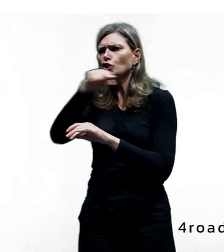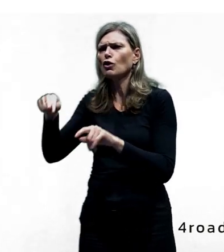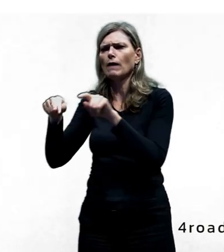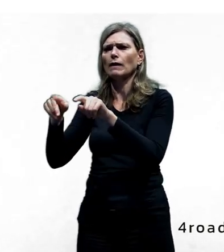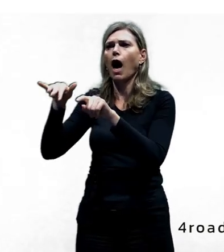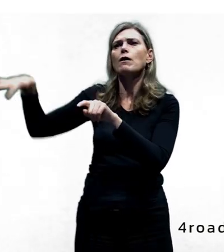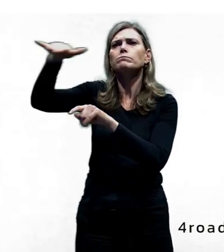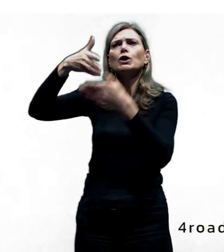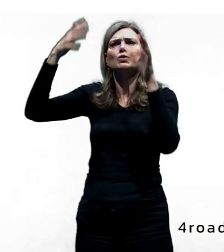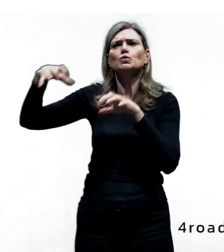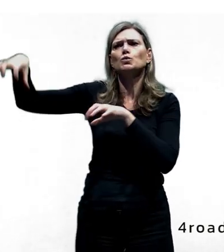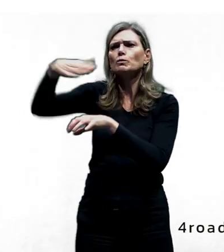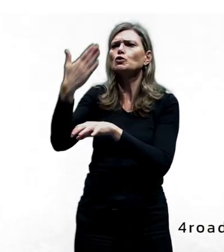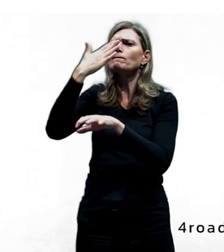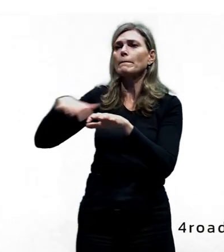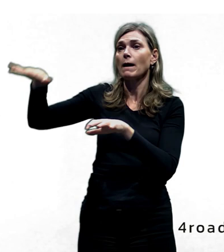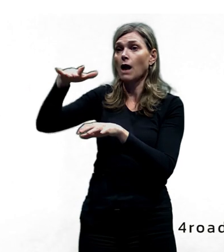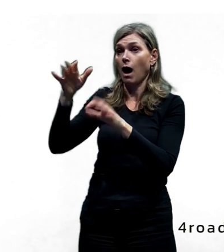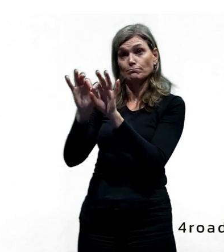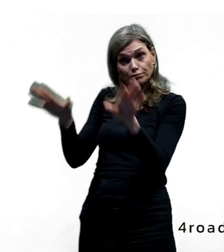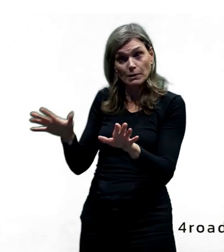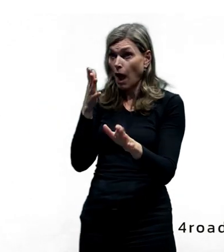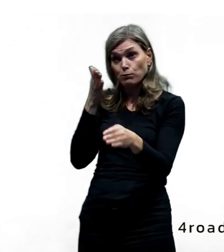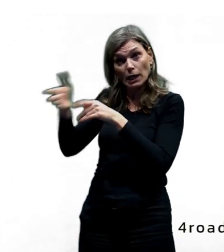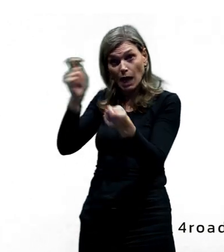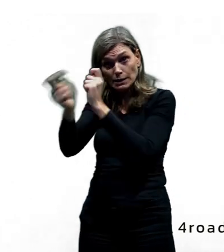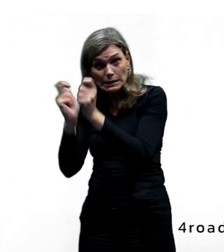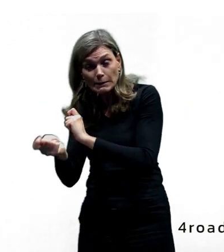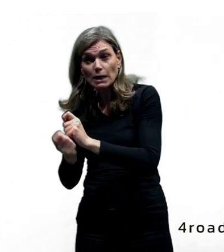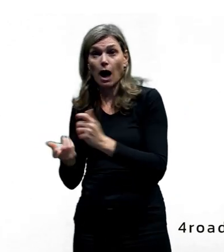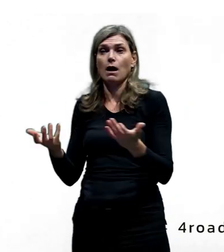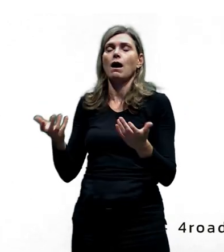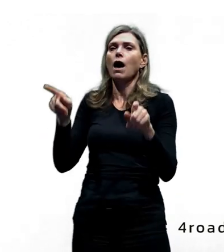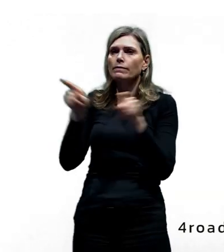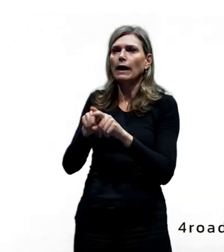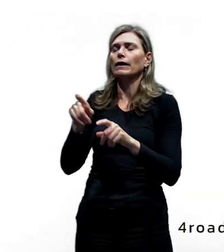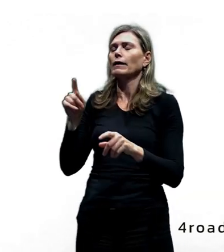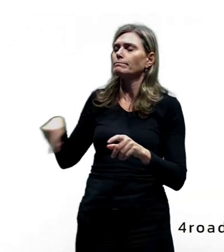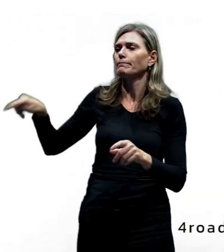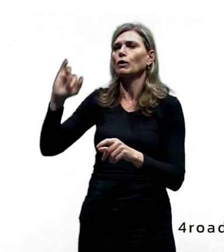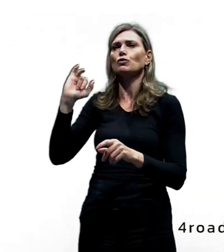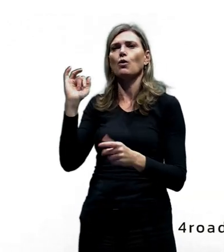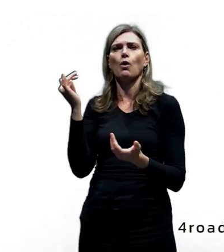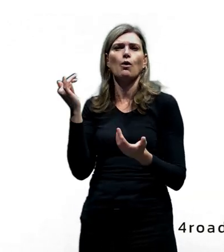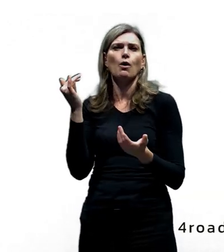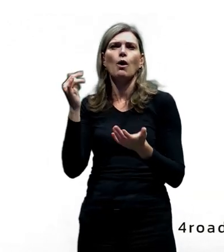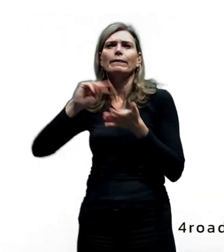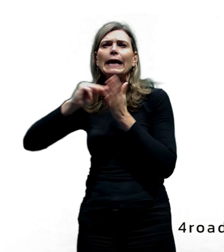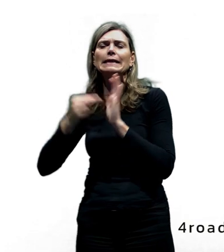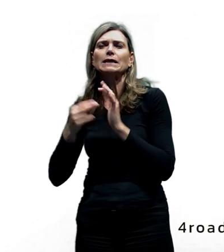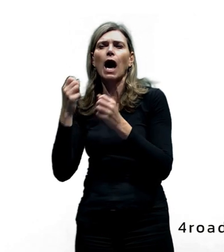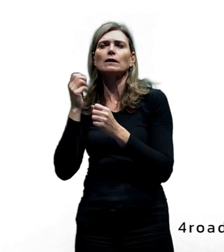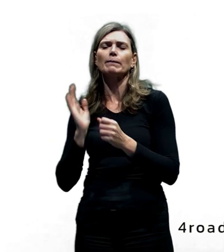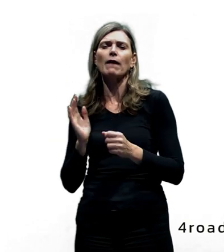vidět při tom denním provozu na povrchu. Potom je potřeba, aby se na to podíval někdo, v tomto případě technická zpráva